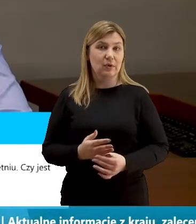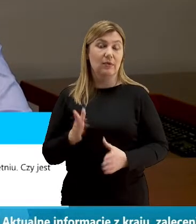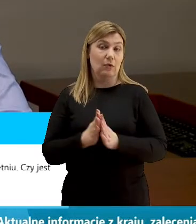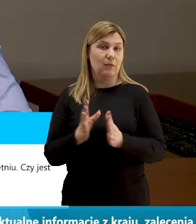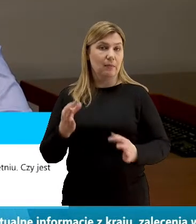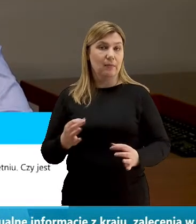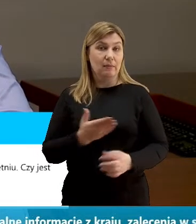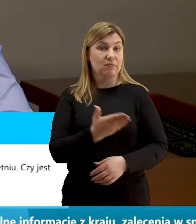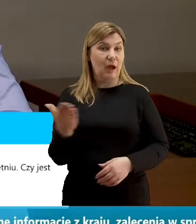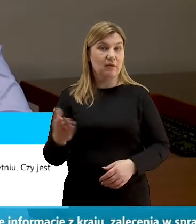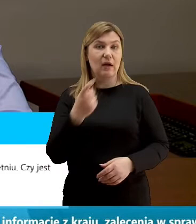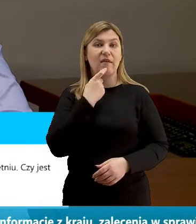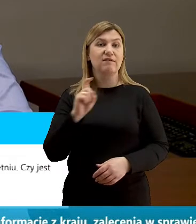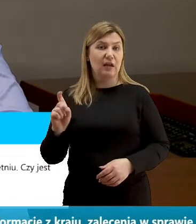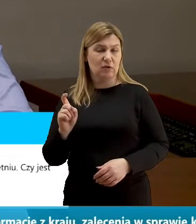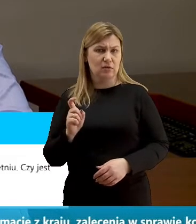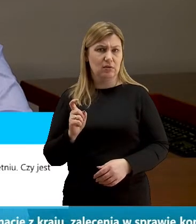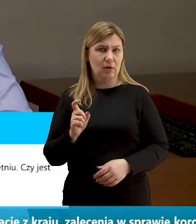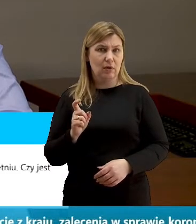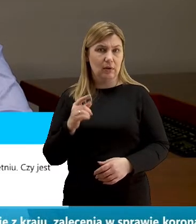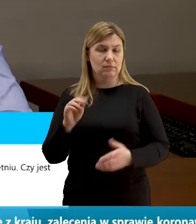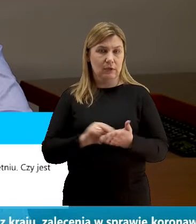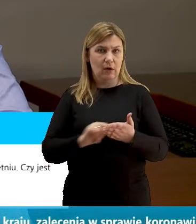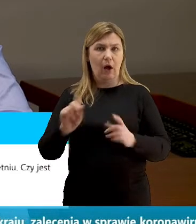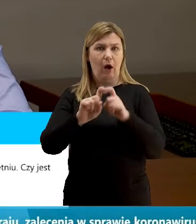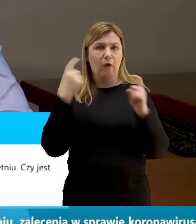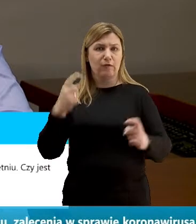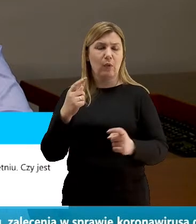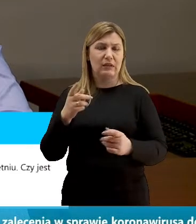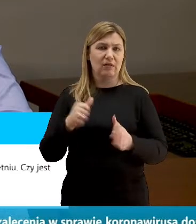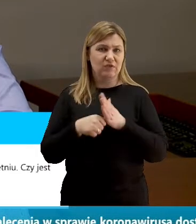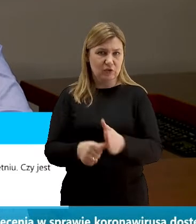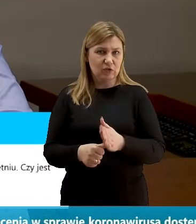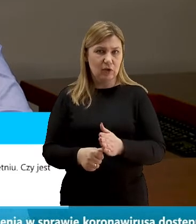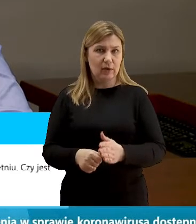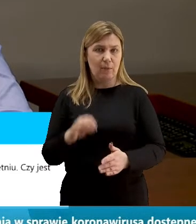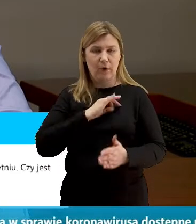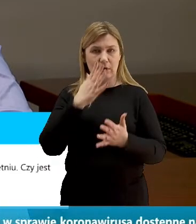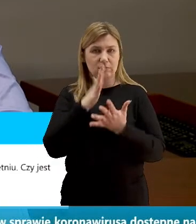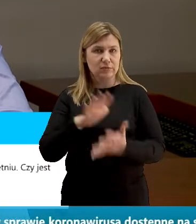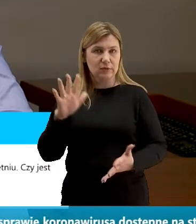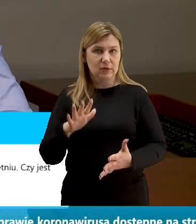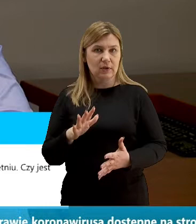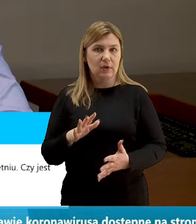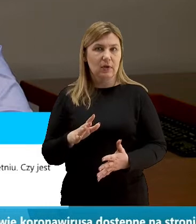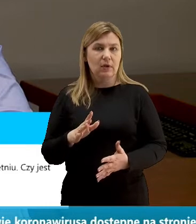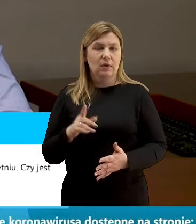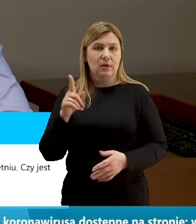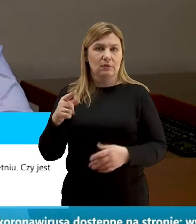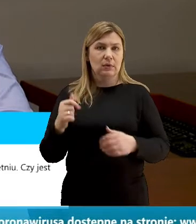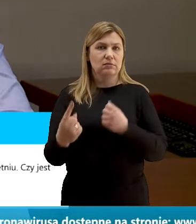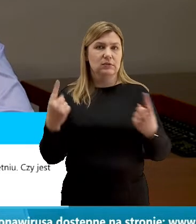jeżeli chodzi o kwiecień, sugeruję odwołanie tych wycieczek. W mojej ocenie, się bezemne sytuacje już